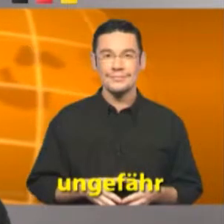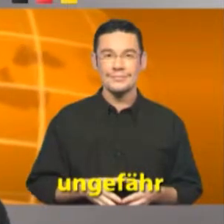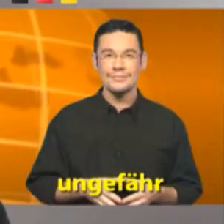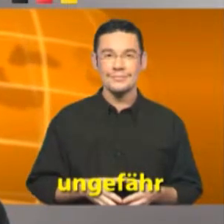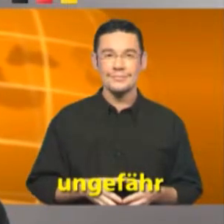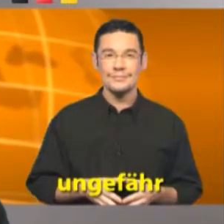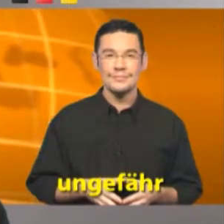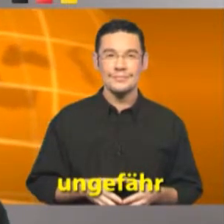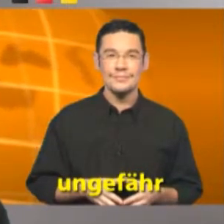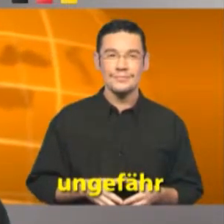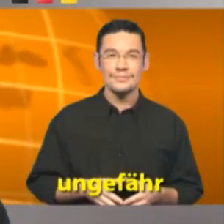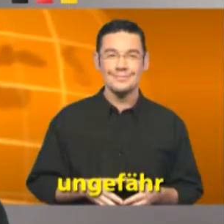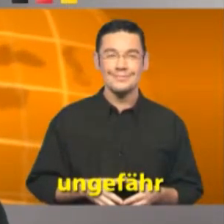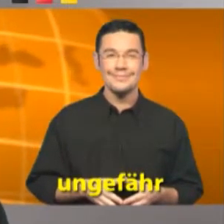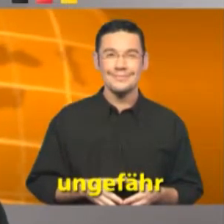Circa